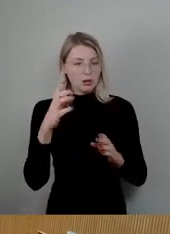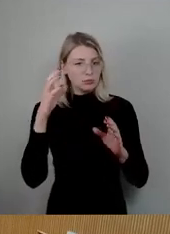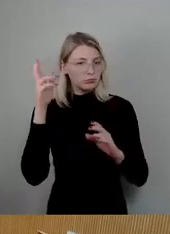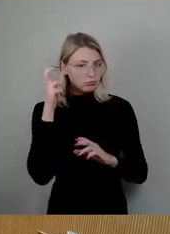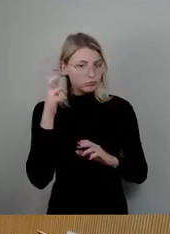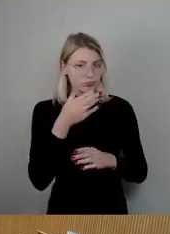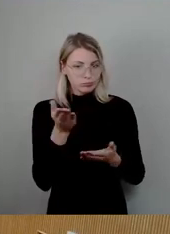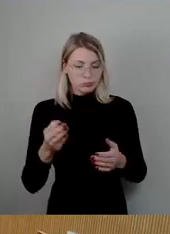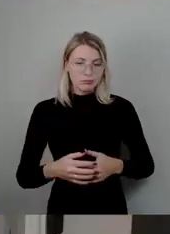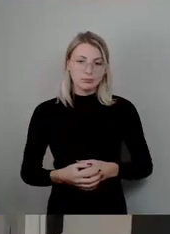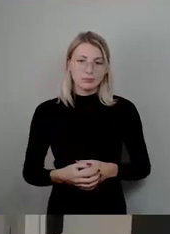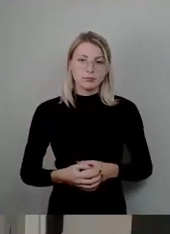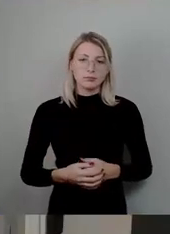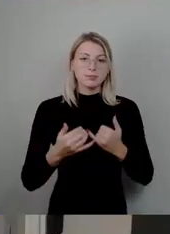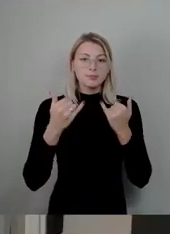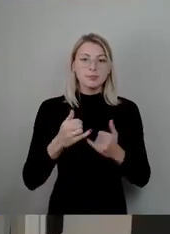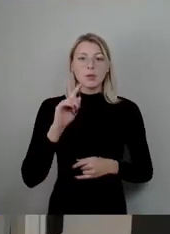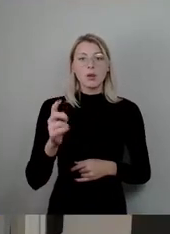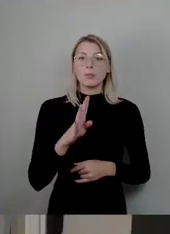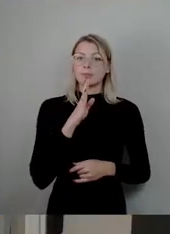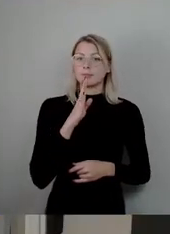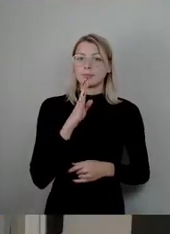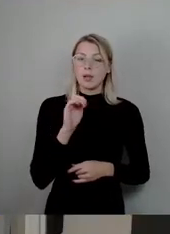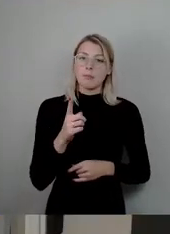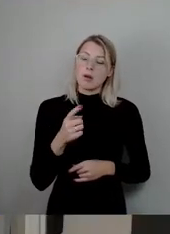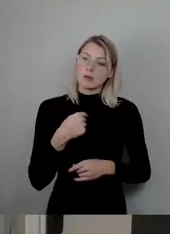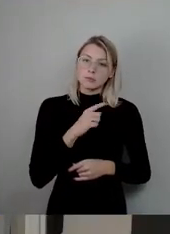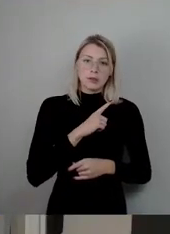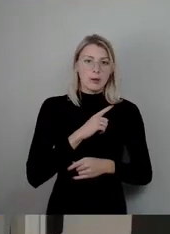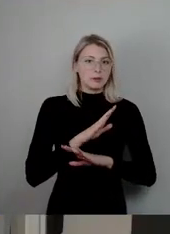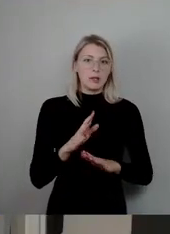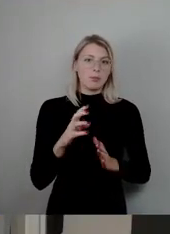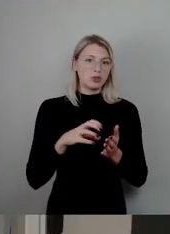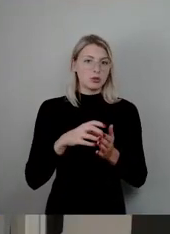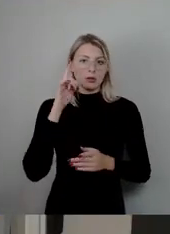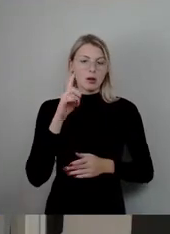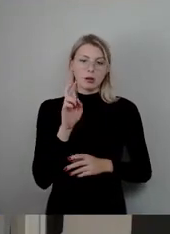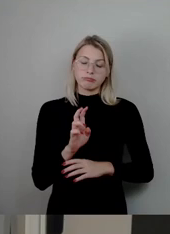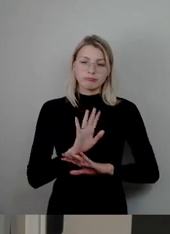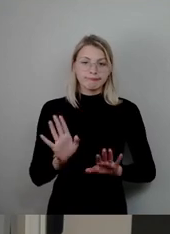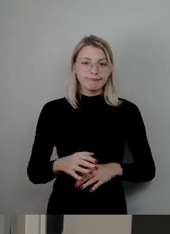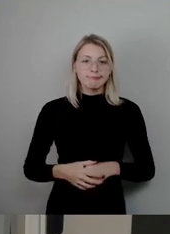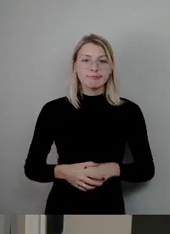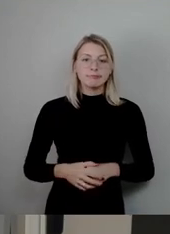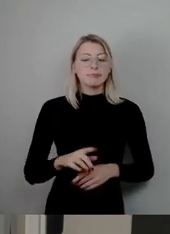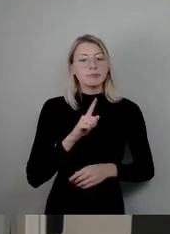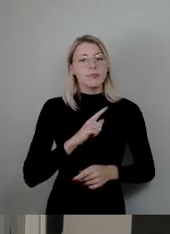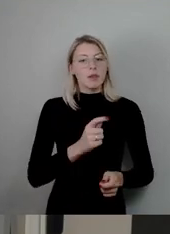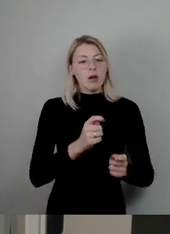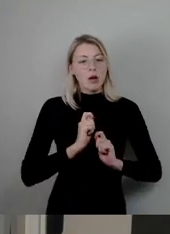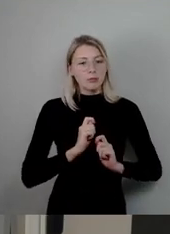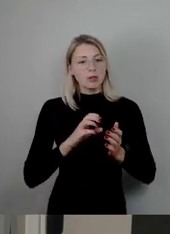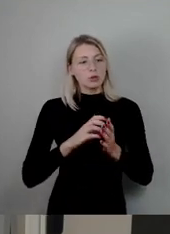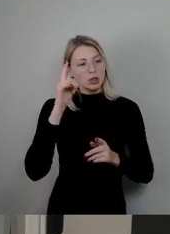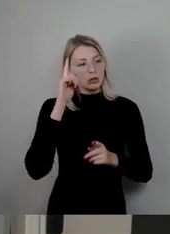einmal, obwohl ich doch gar nicht mehr im Stadtrat bin? Ich war im Auftrag des Stadtrates zehn Jahre